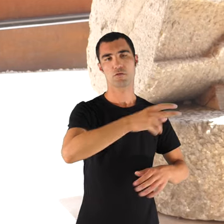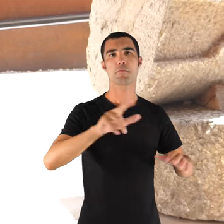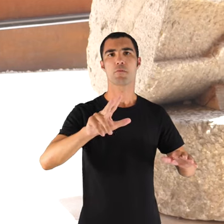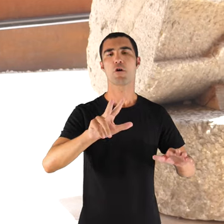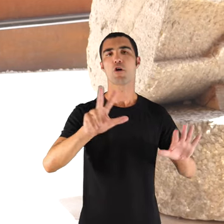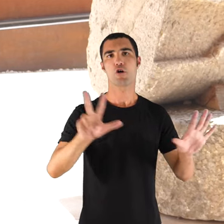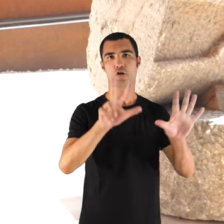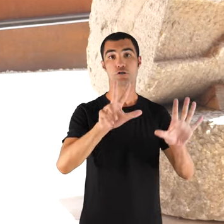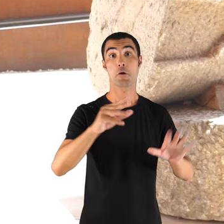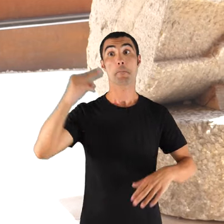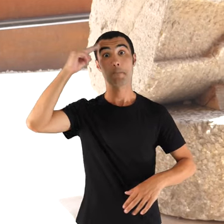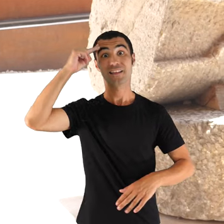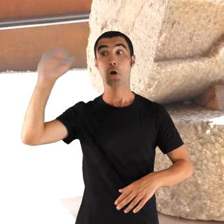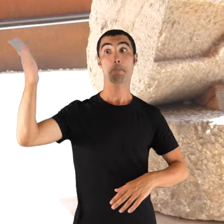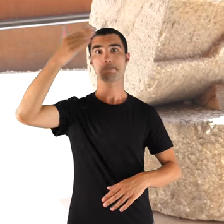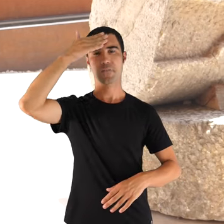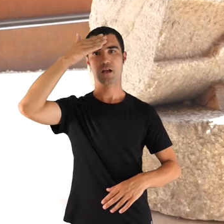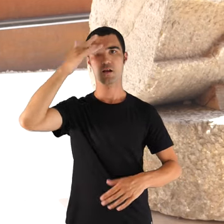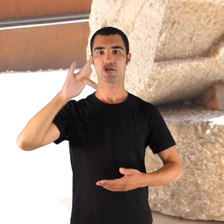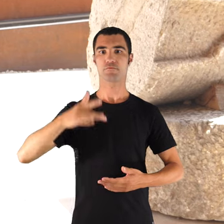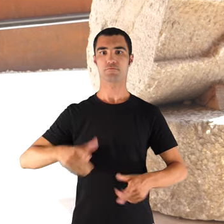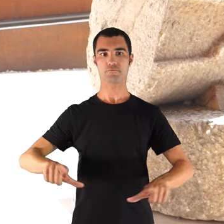és...